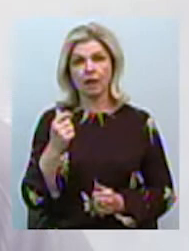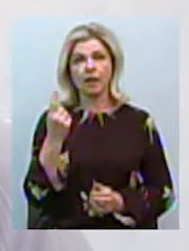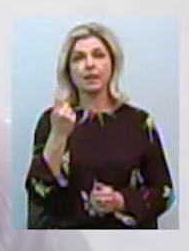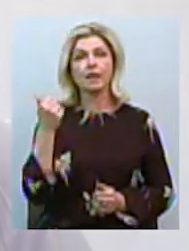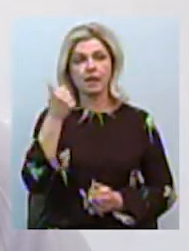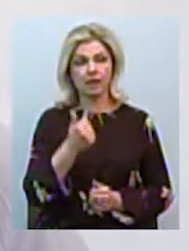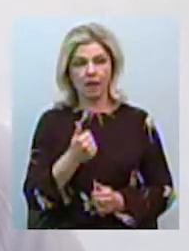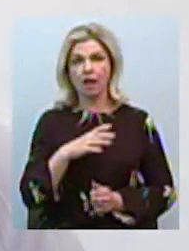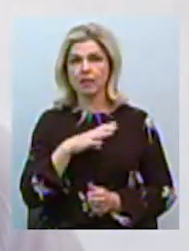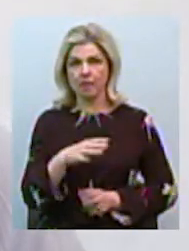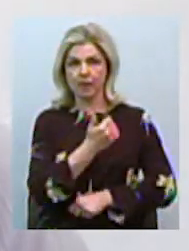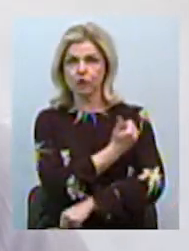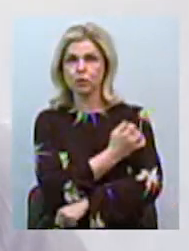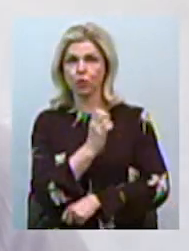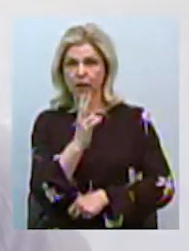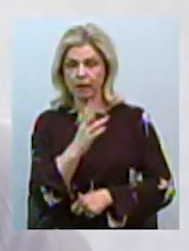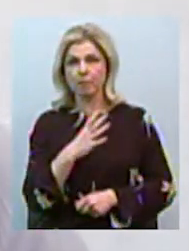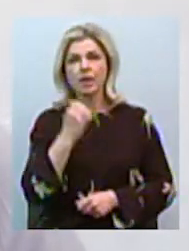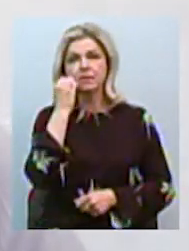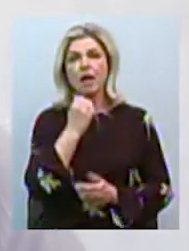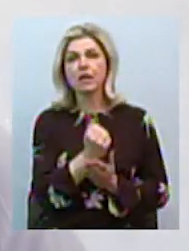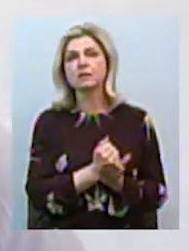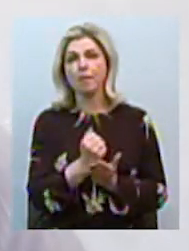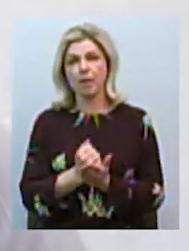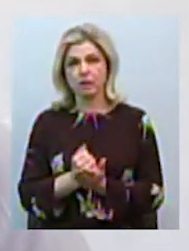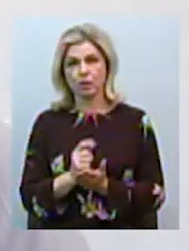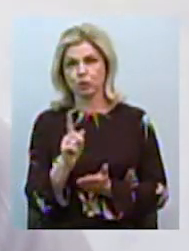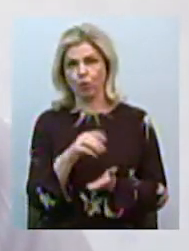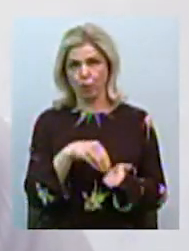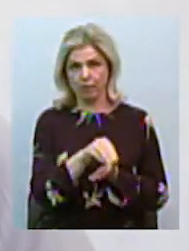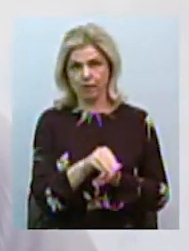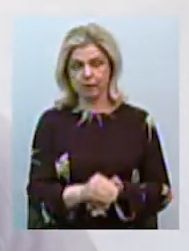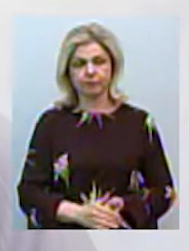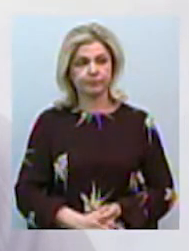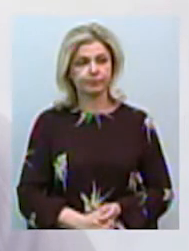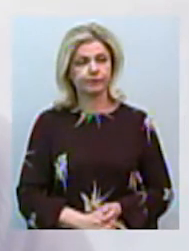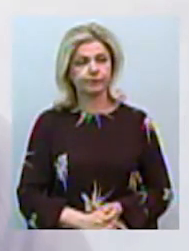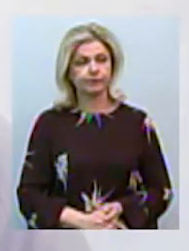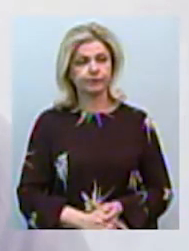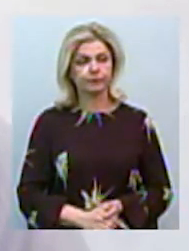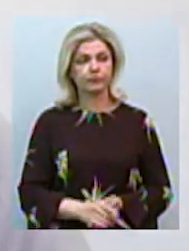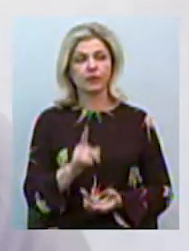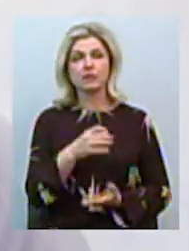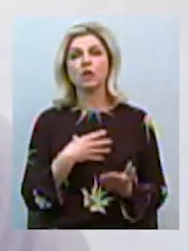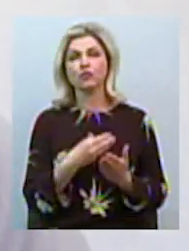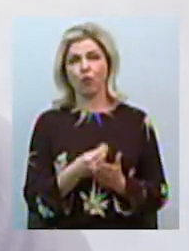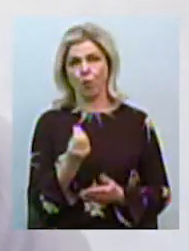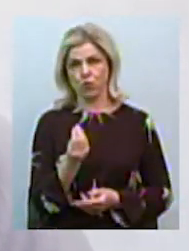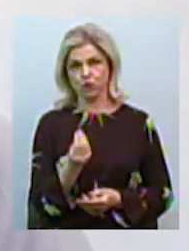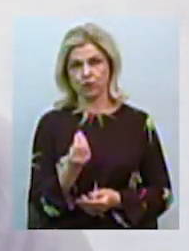інсуліна, але в нас були старі запаси, які купили за свої кошти.